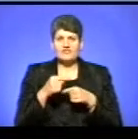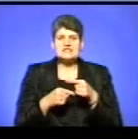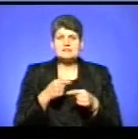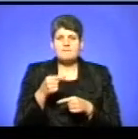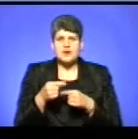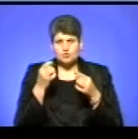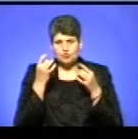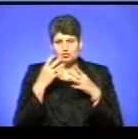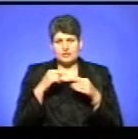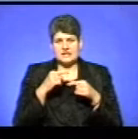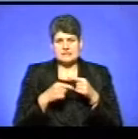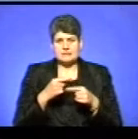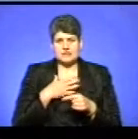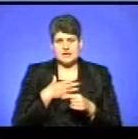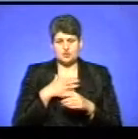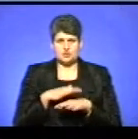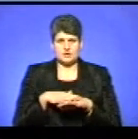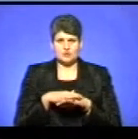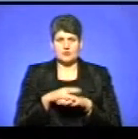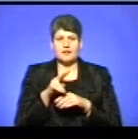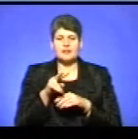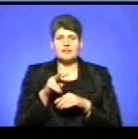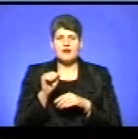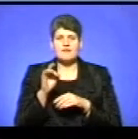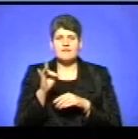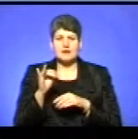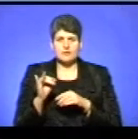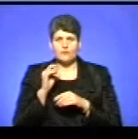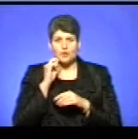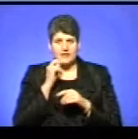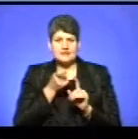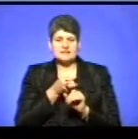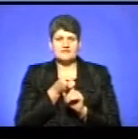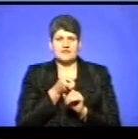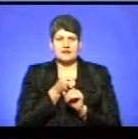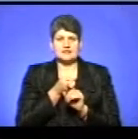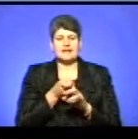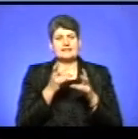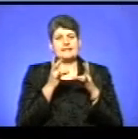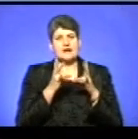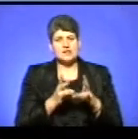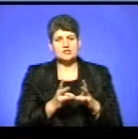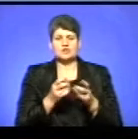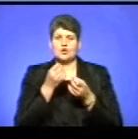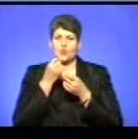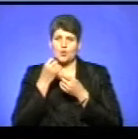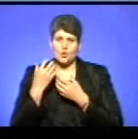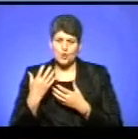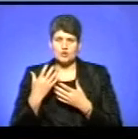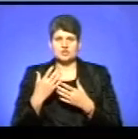спадщина нашого народу, тому що із лаврами в Україні пов'язано і трагічні, і хороші